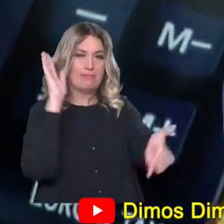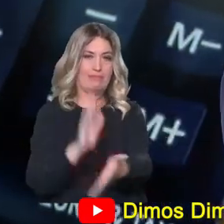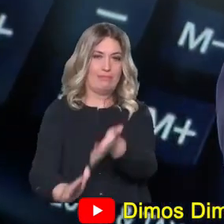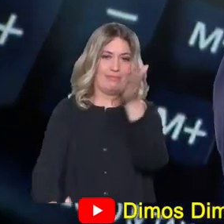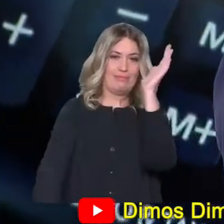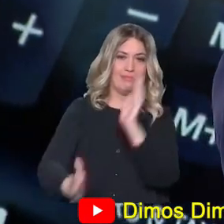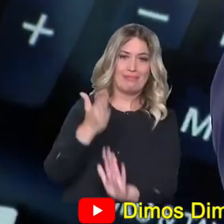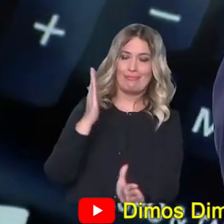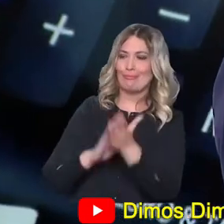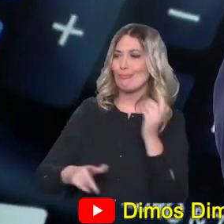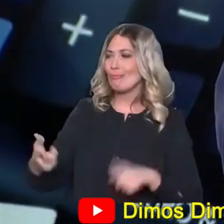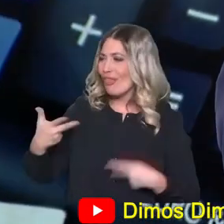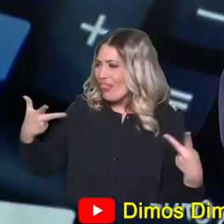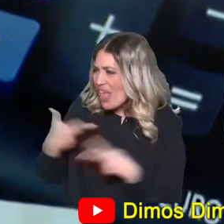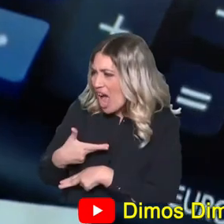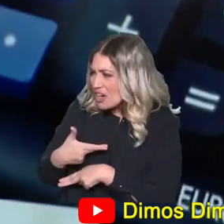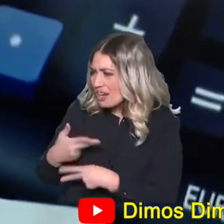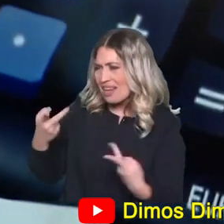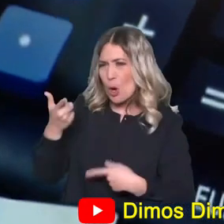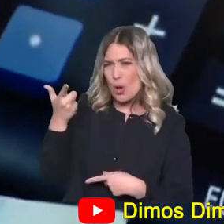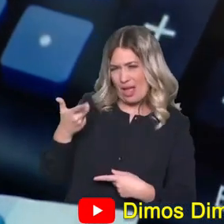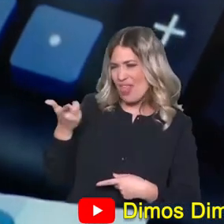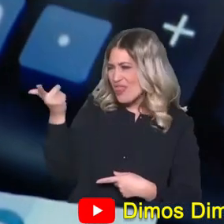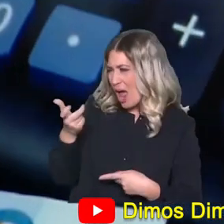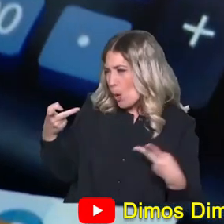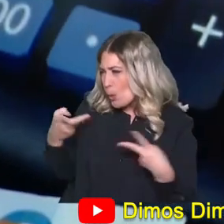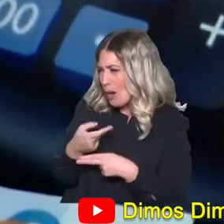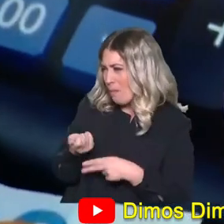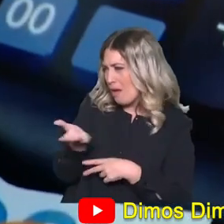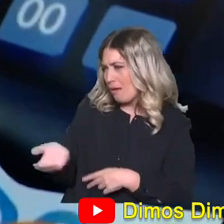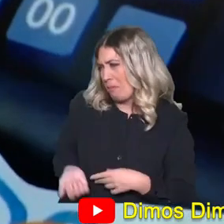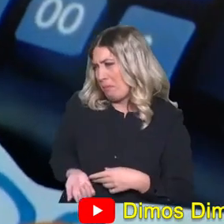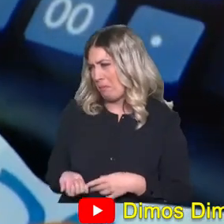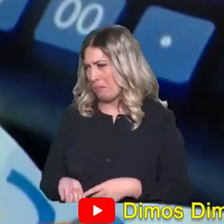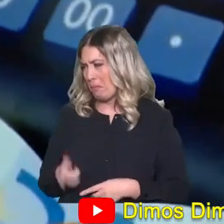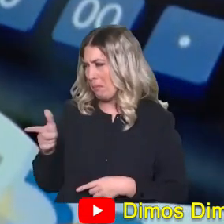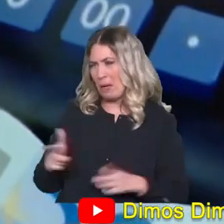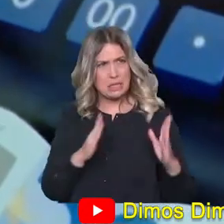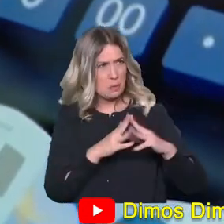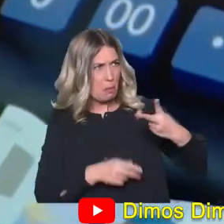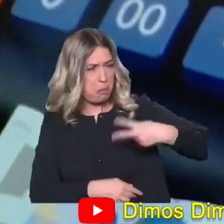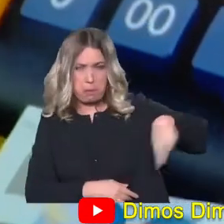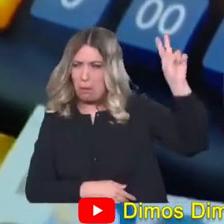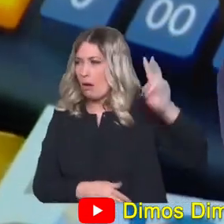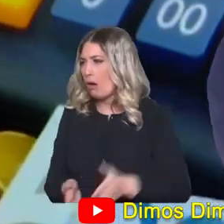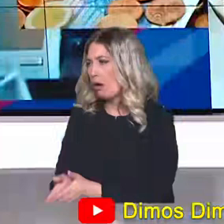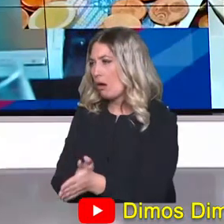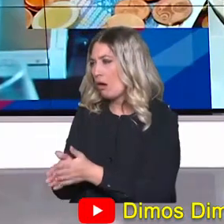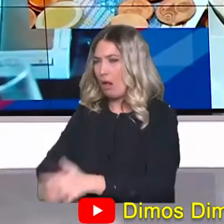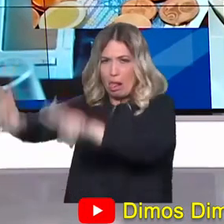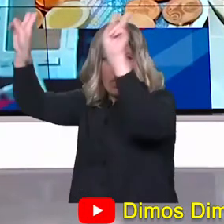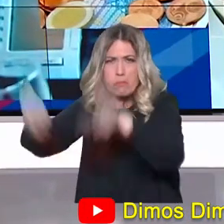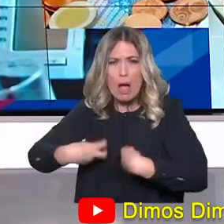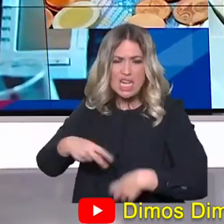Δεν δέχονται. Για ποιο λόγο. Γιατί προφανώς, όταν ένα κίνητο έχει ανέβει πάνω από την αξία, έχει φτάσει την αξία του δανείου,